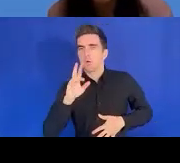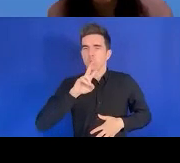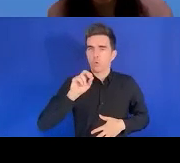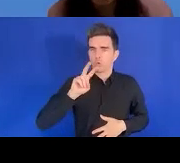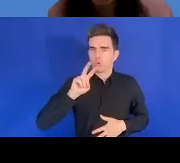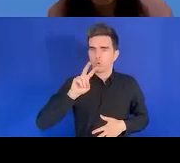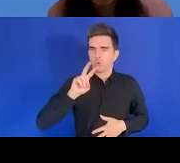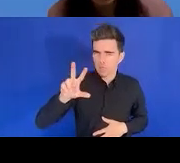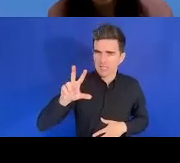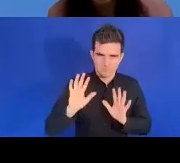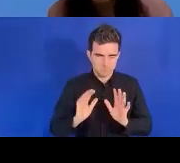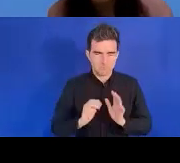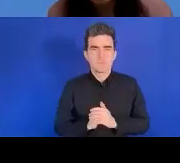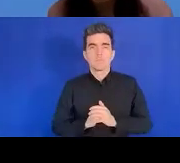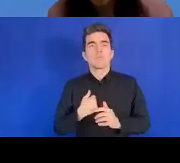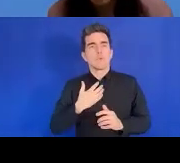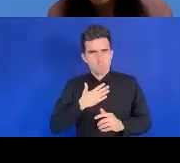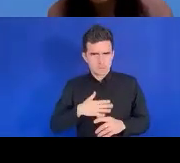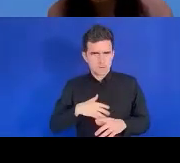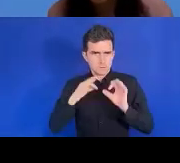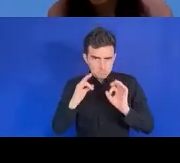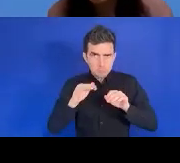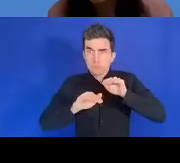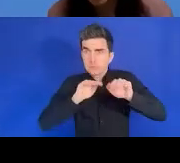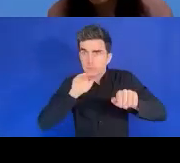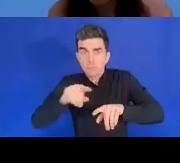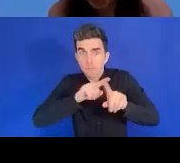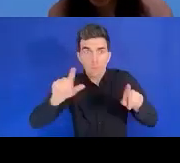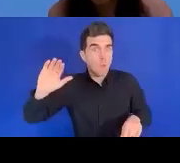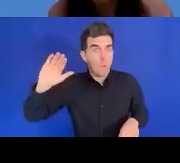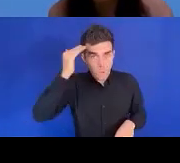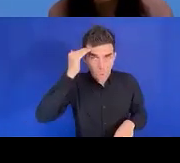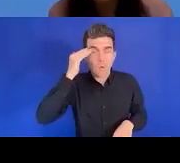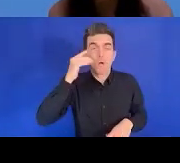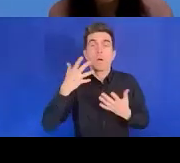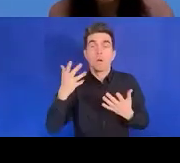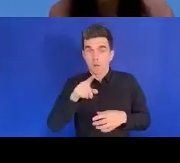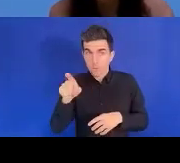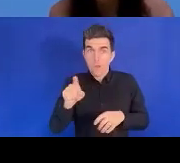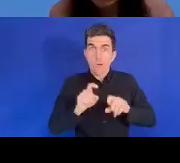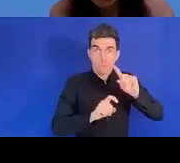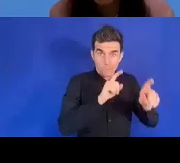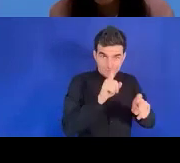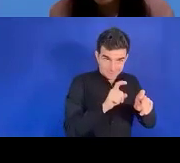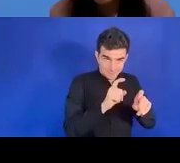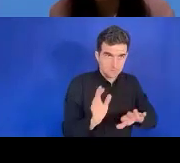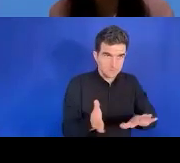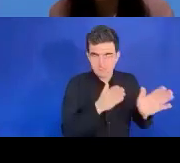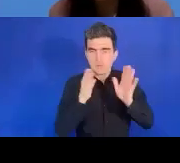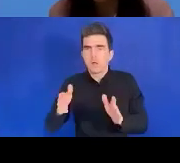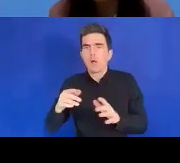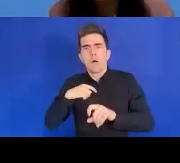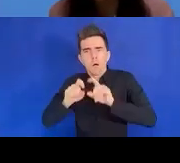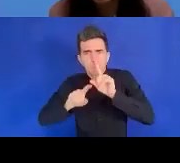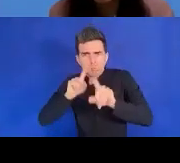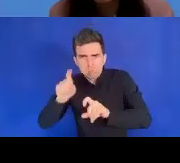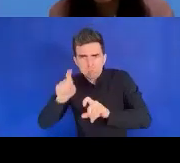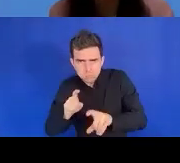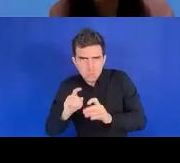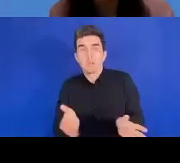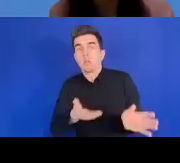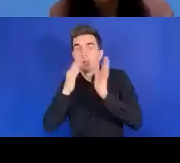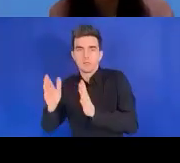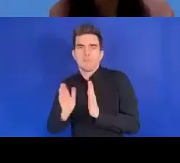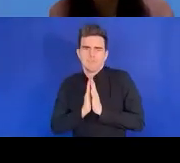savez que lorsque vous faites, vous remplissez ce quiz, s'il vous plaît, mentionnez le nom que vous voulez voir